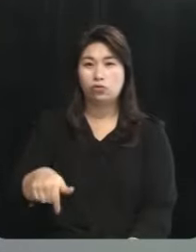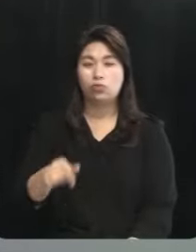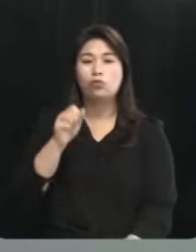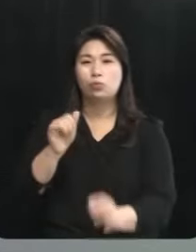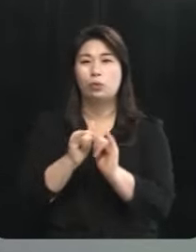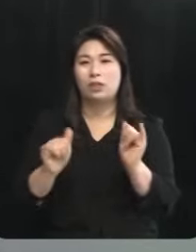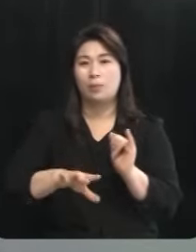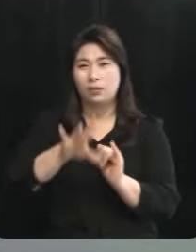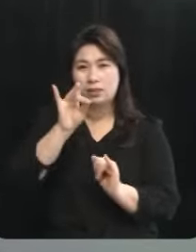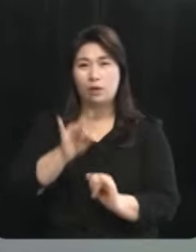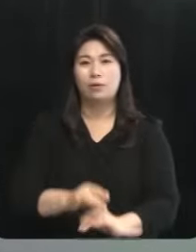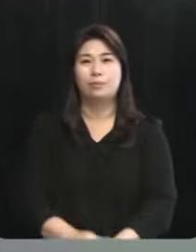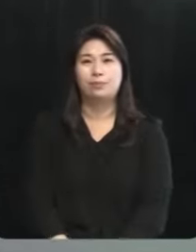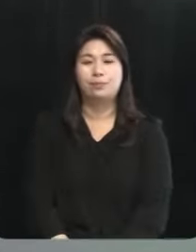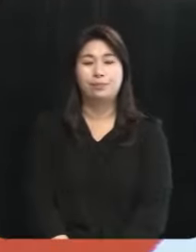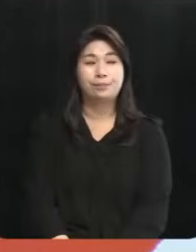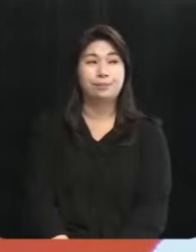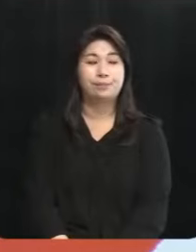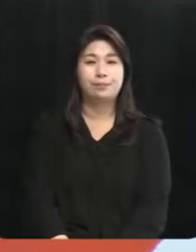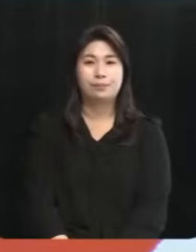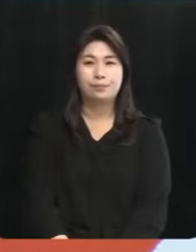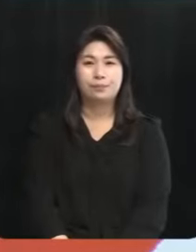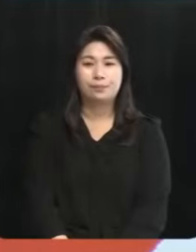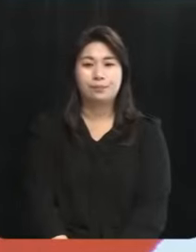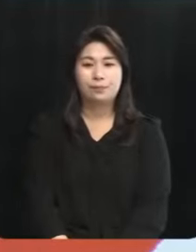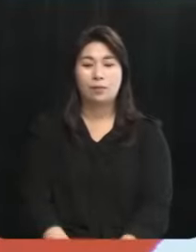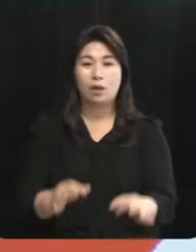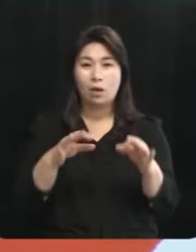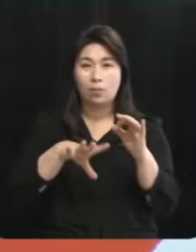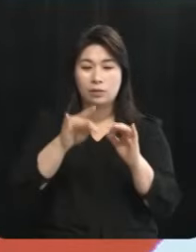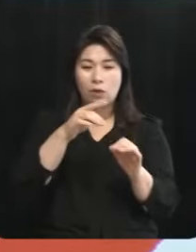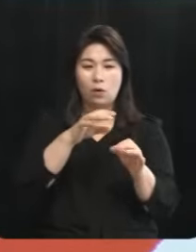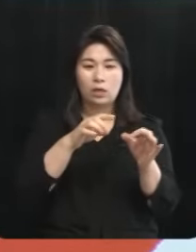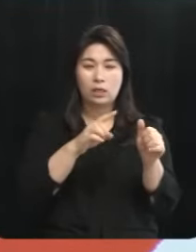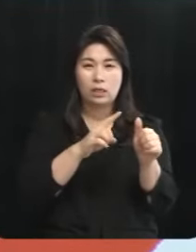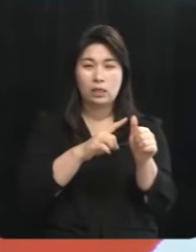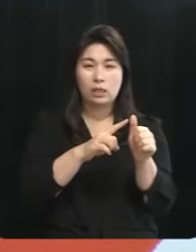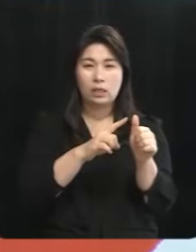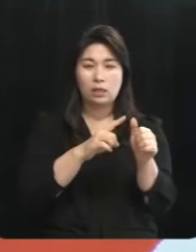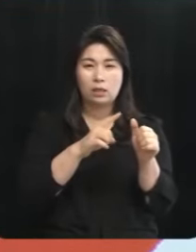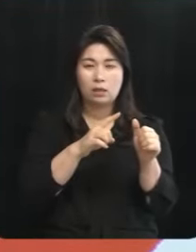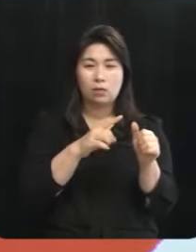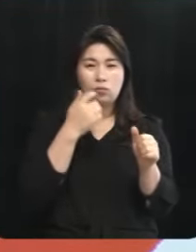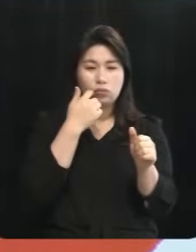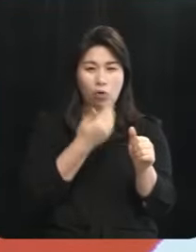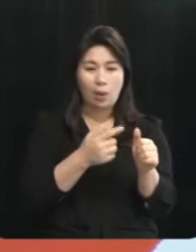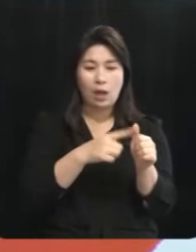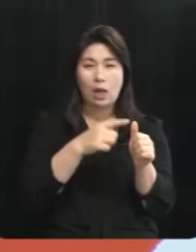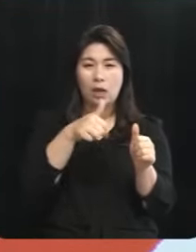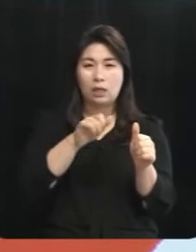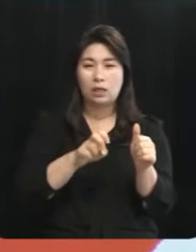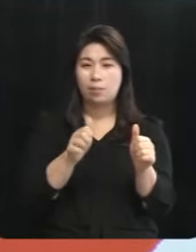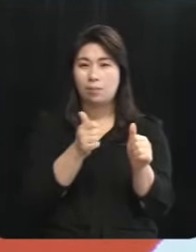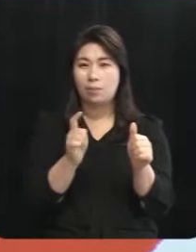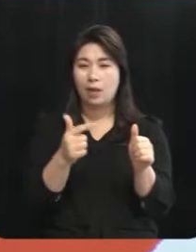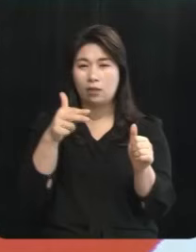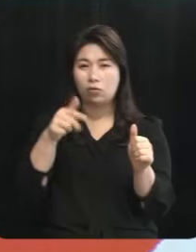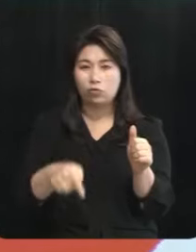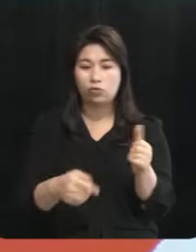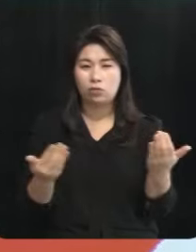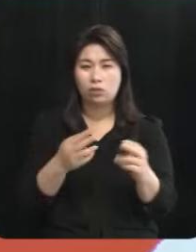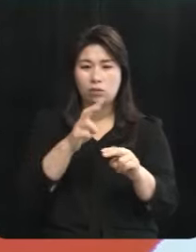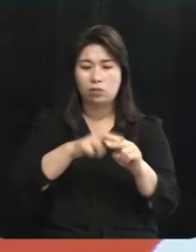바랍니다 네 먼저 김한규 후보에게 묻겠습니다 정부의 예산 삭감으로 인해서 제주의